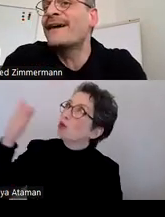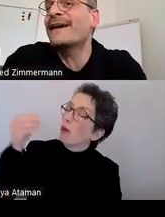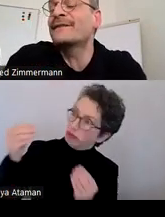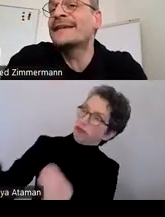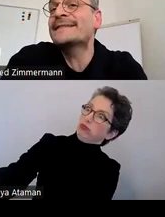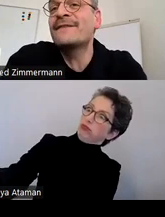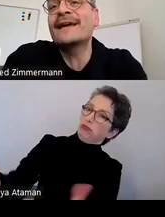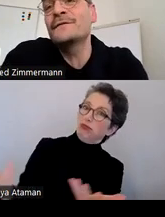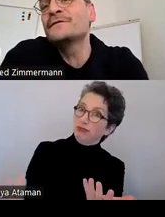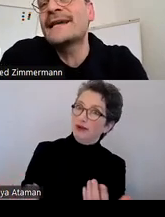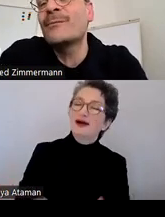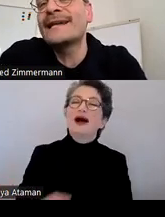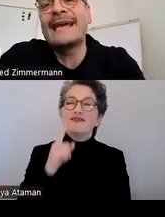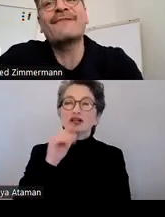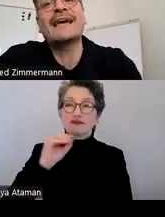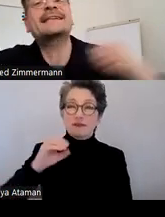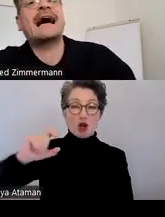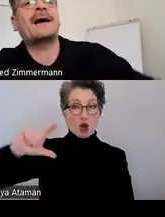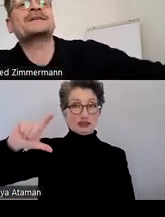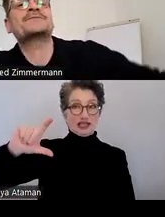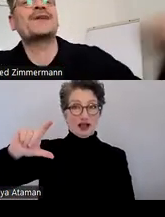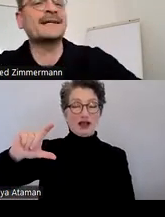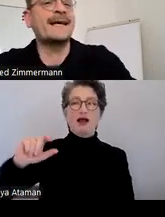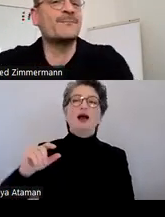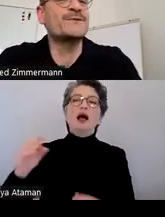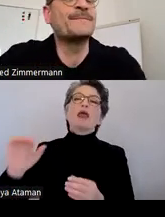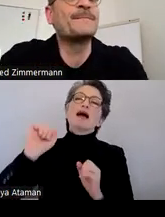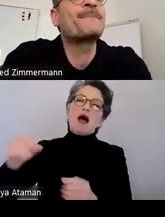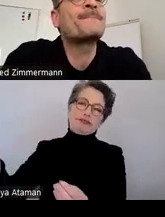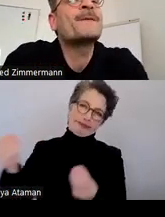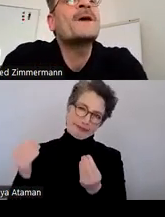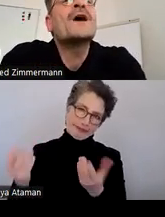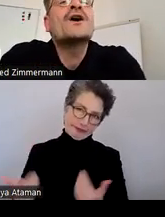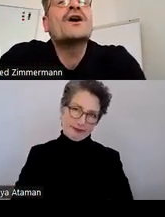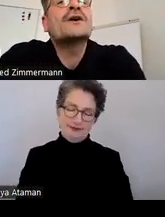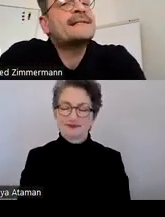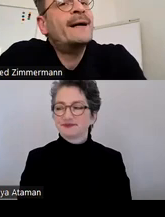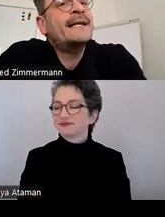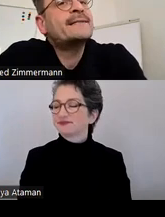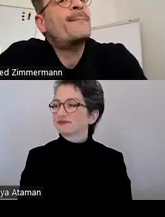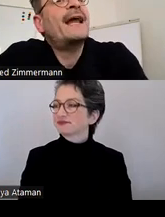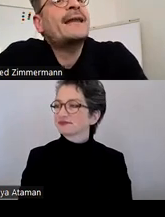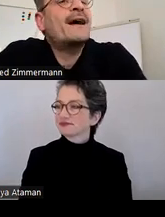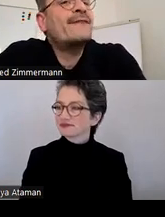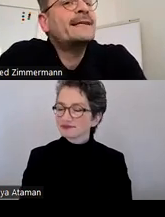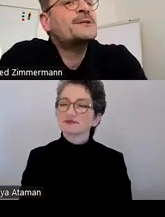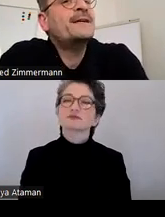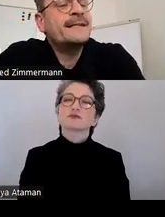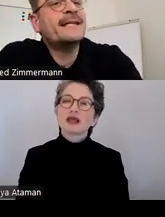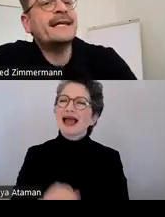größer wäre, gewesen wäre, 15,3, hätte der Arm nicht so lang sein müssen. Und das kann man jetzt noch einmal